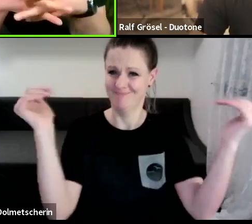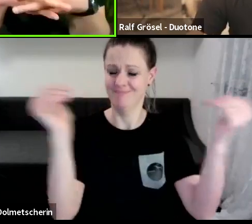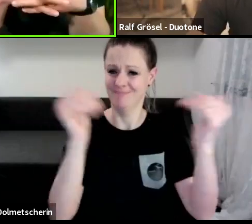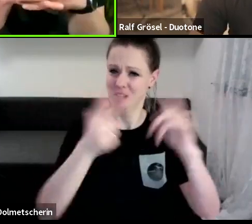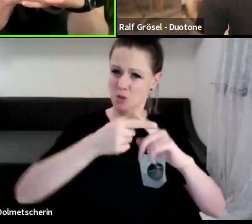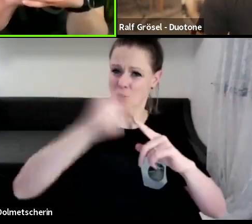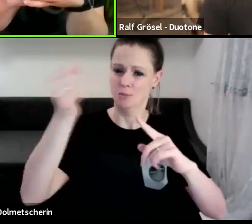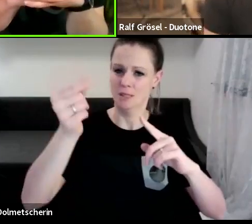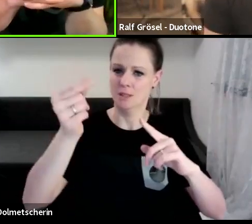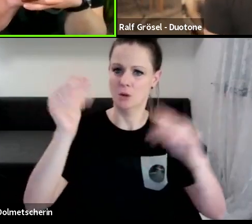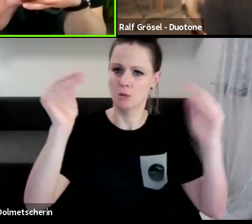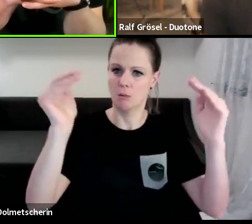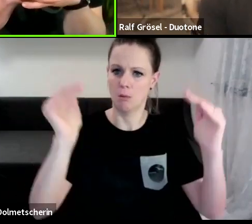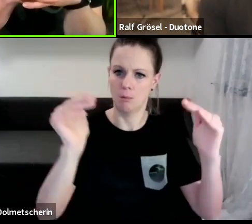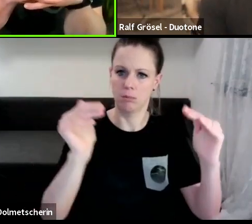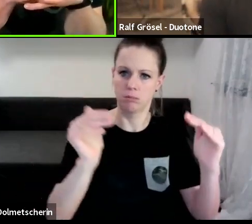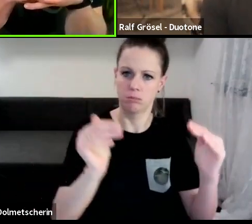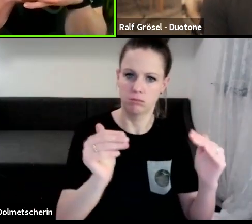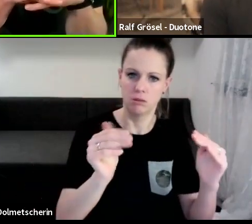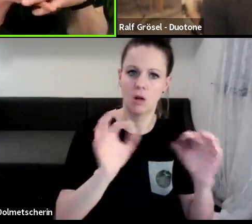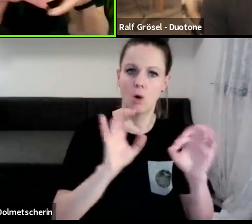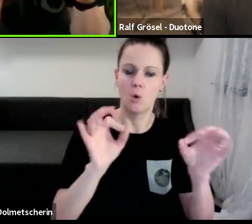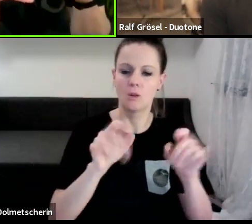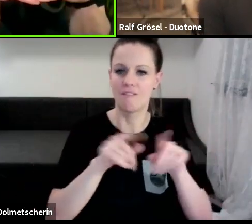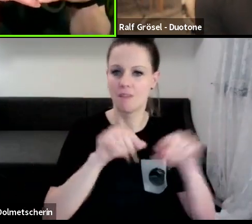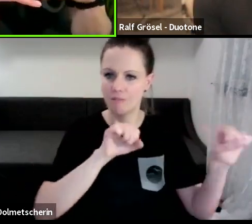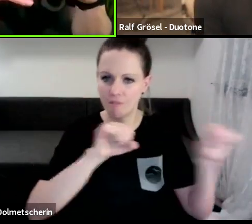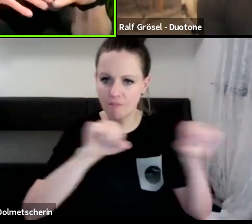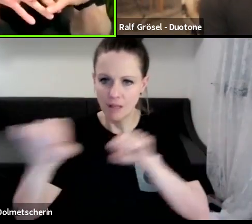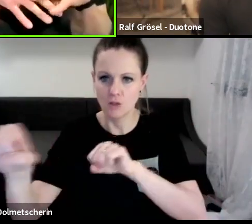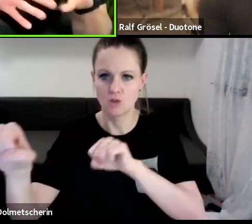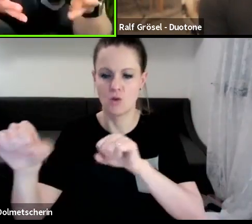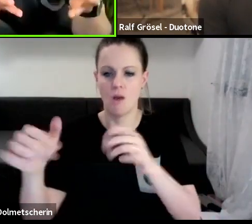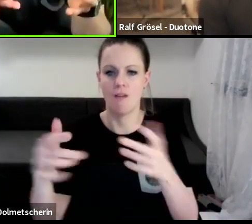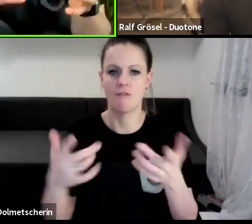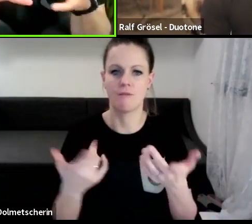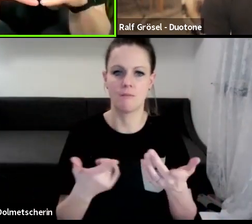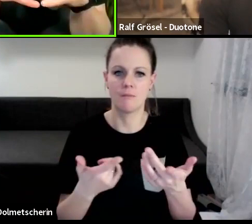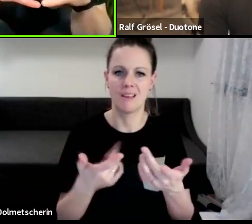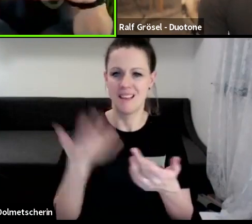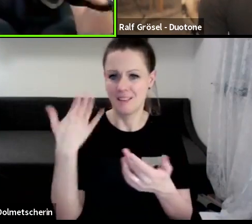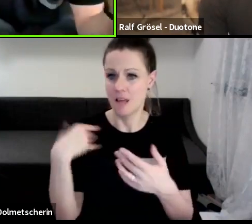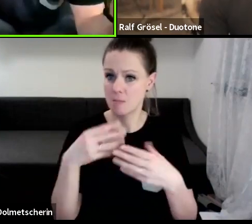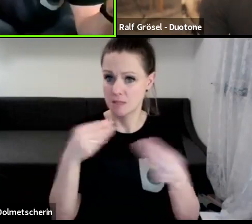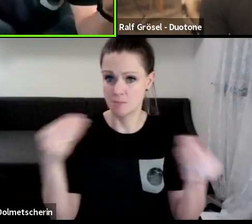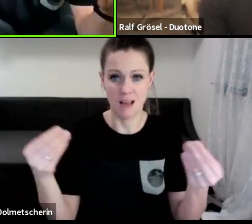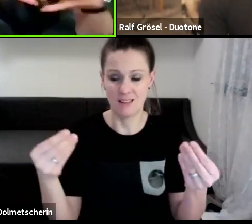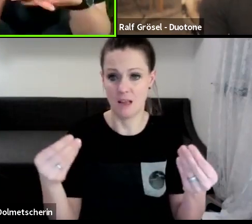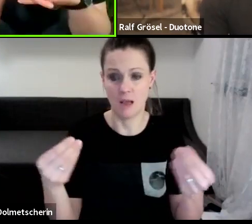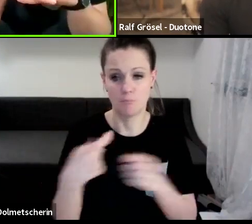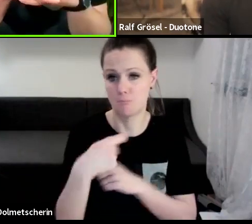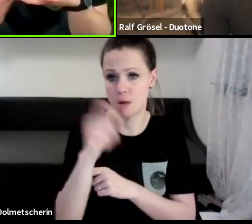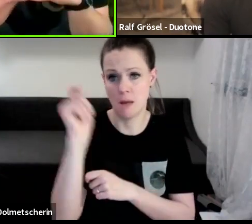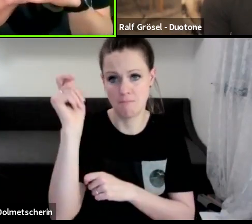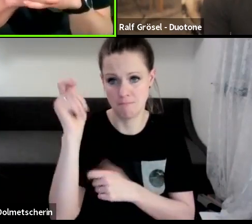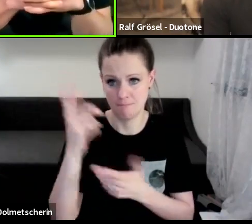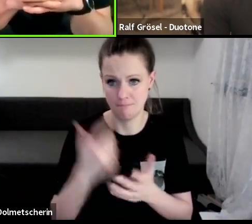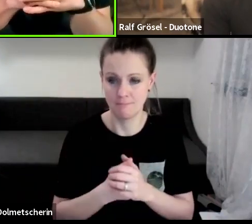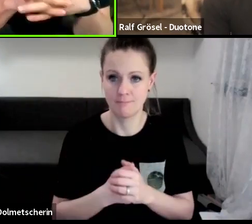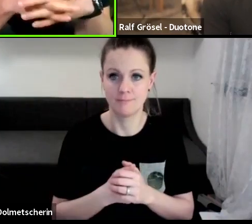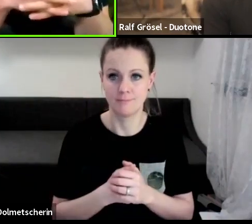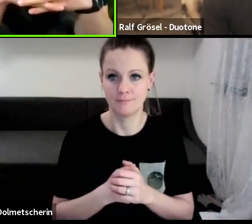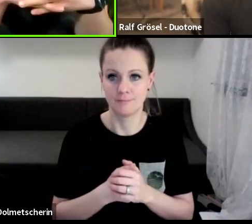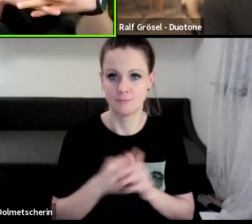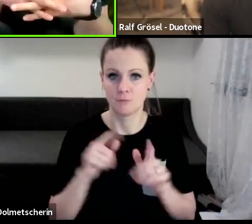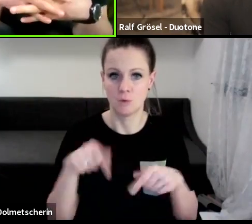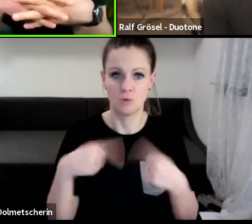Windsurfen, das dann so ein bisschen verschwindet wahrscheinlich, weil die Kites oder das Material damals war ja auch einfach zu teuer irgendwie geworden und